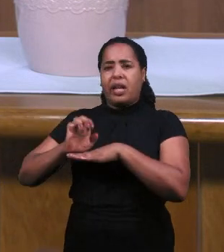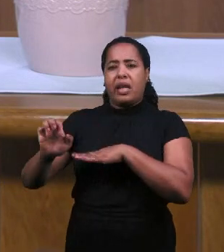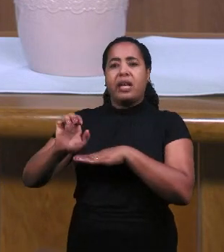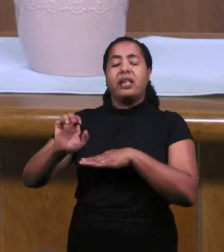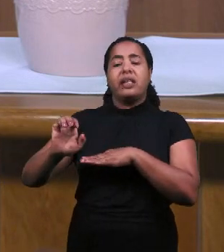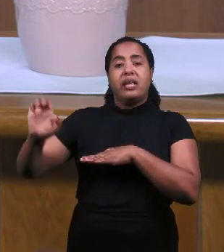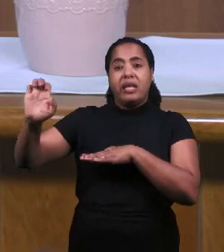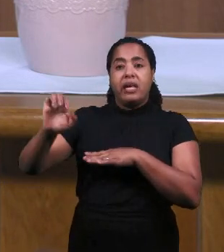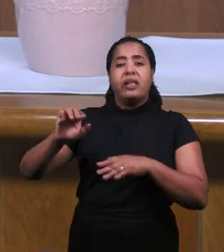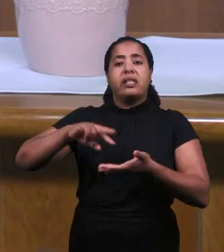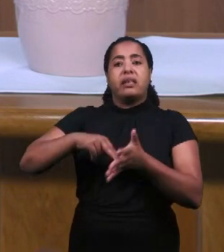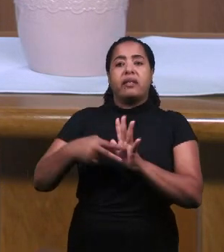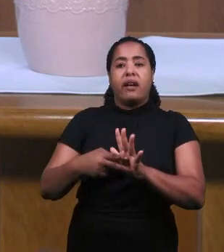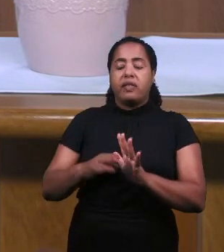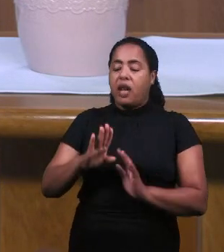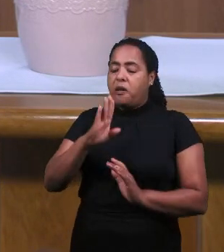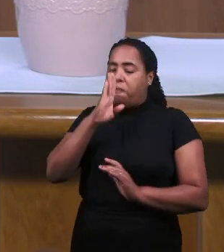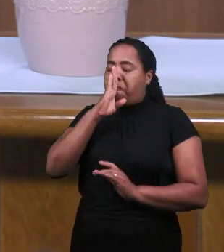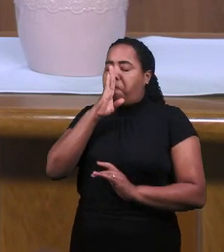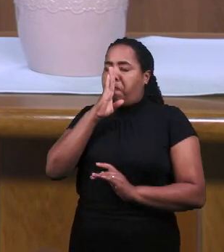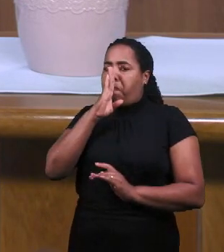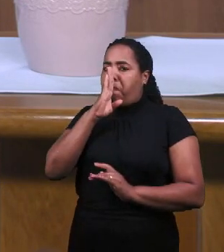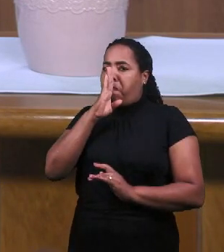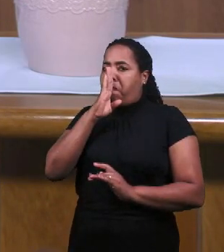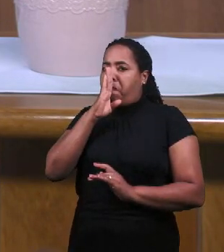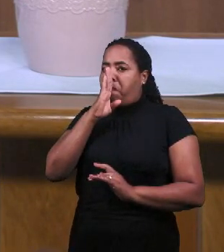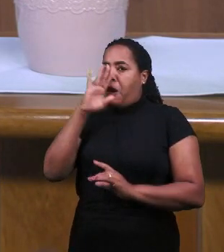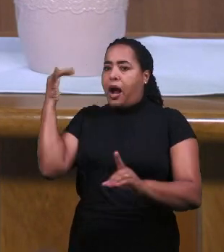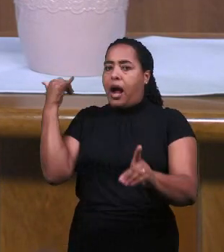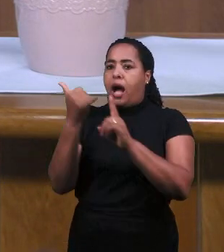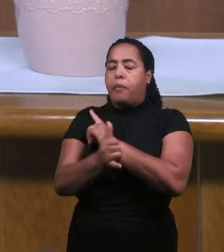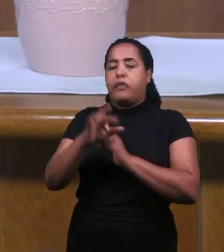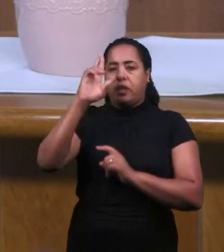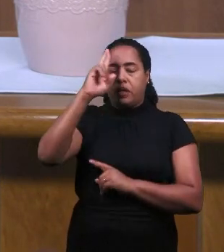Это говорит о том Что она Пыталась